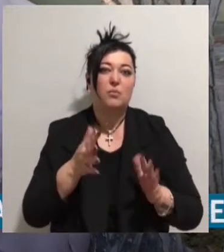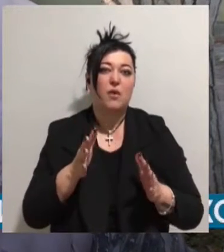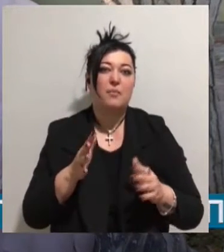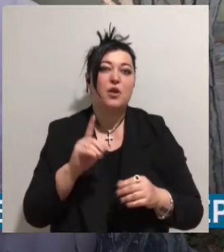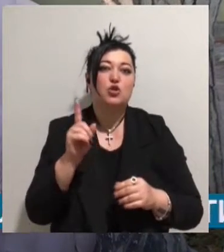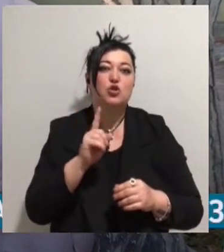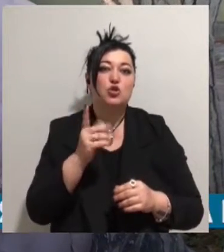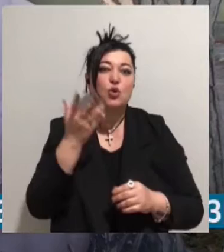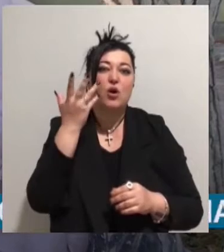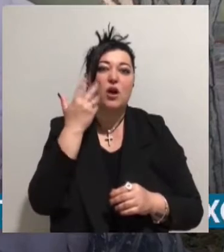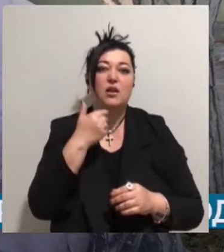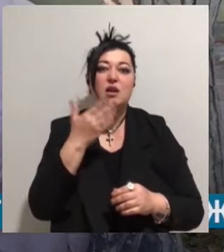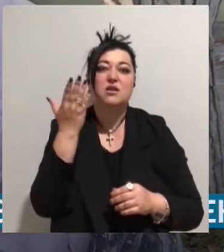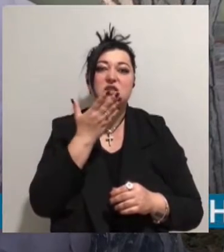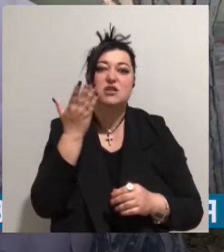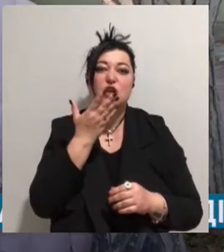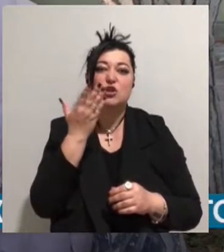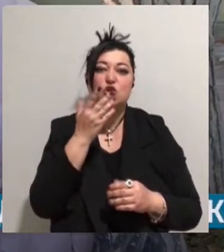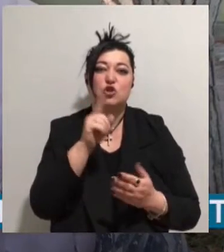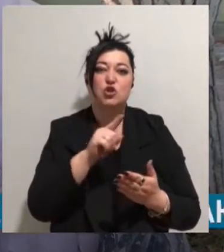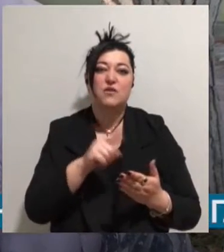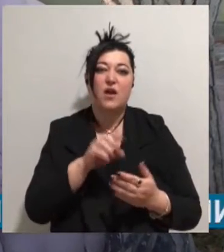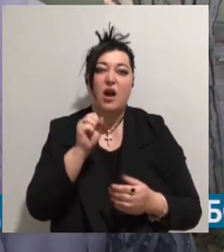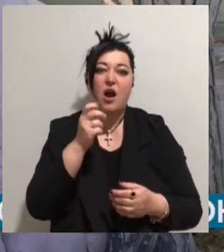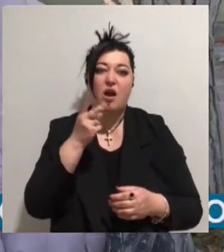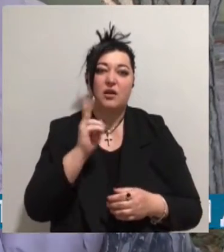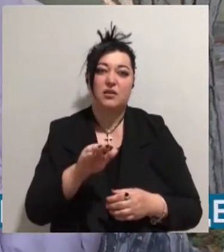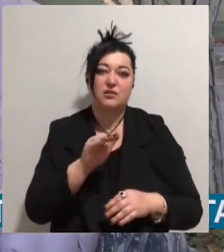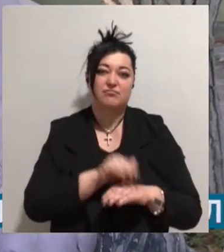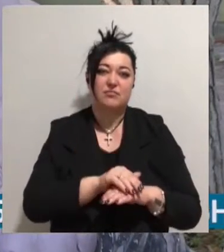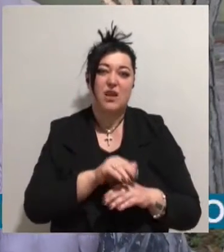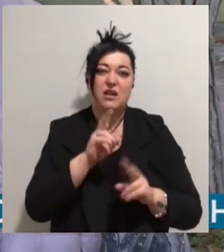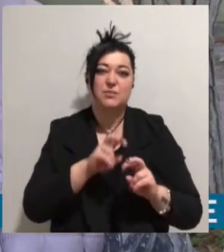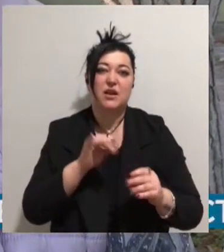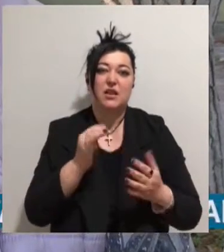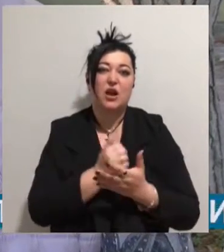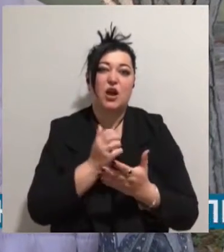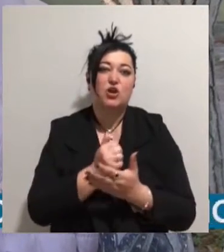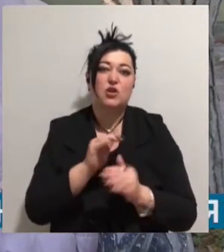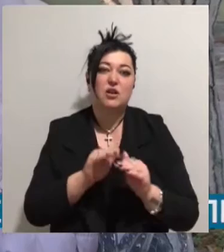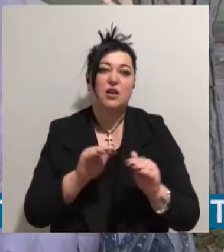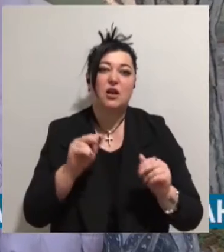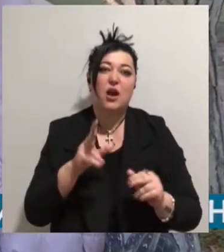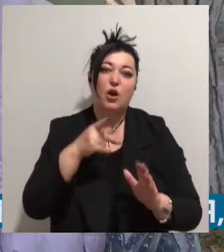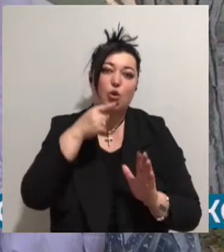зачитувалася експертиза і нахождення діток, так глубоко і